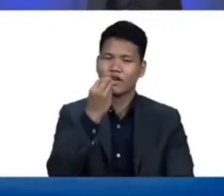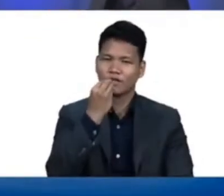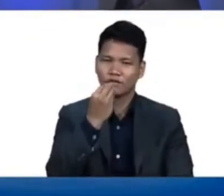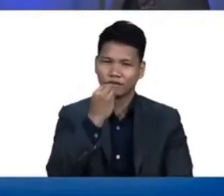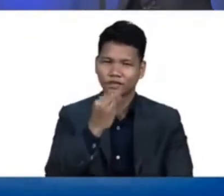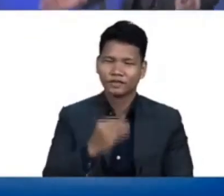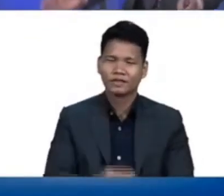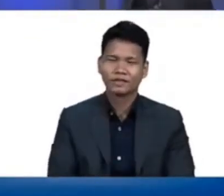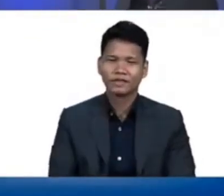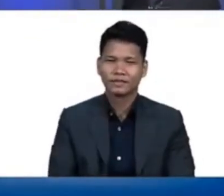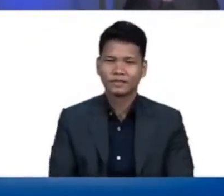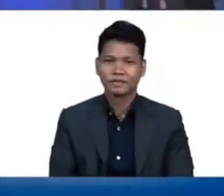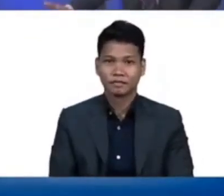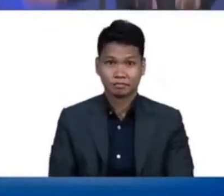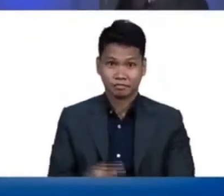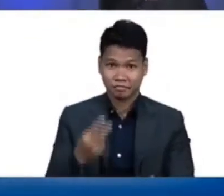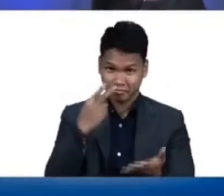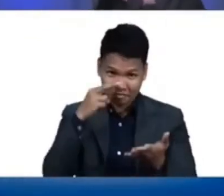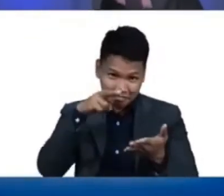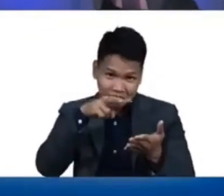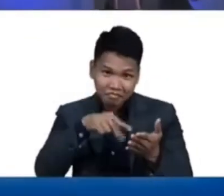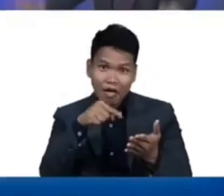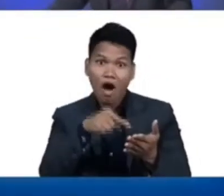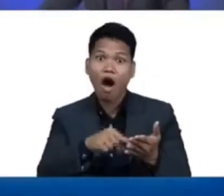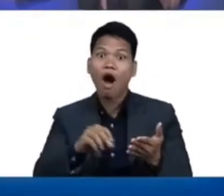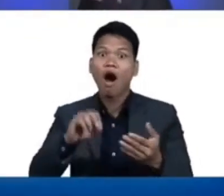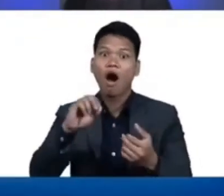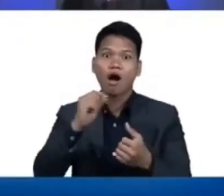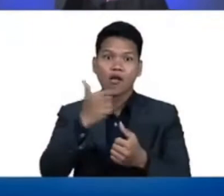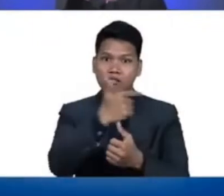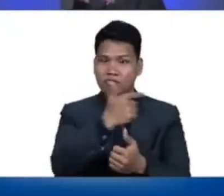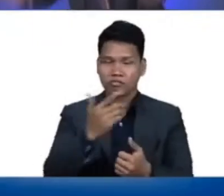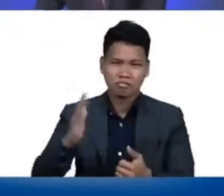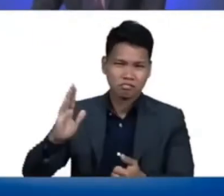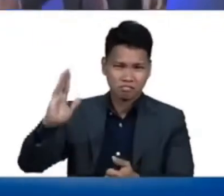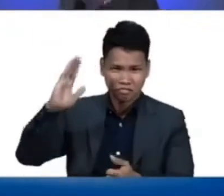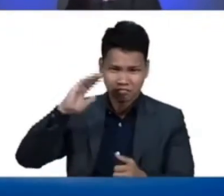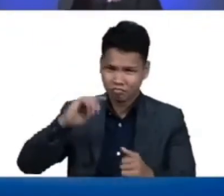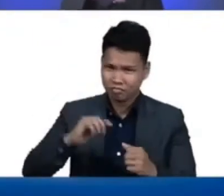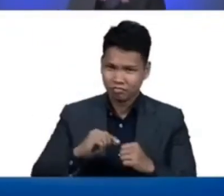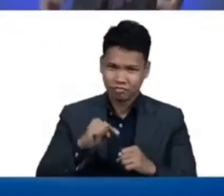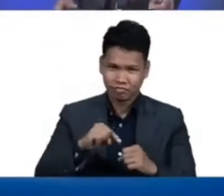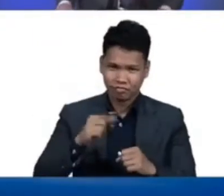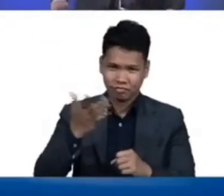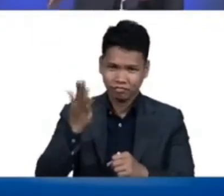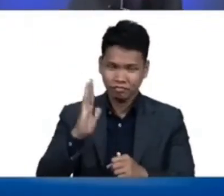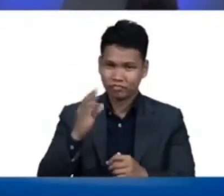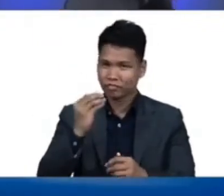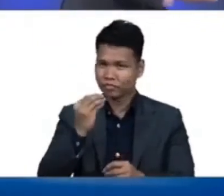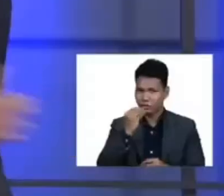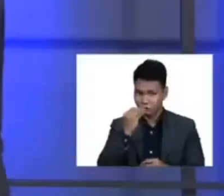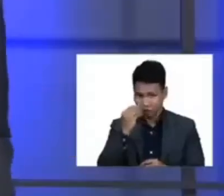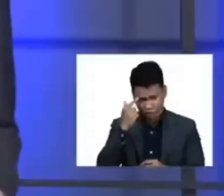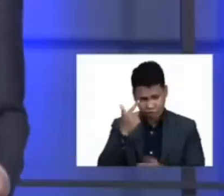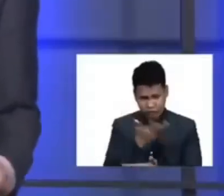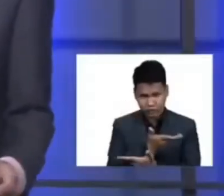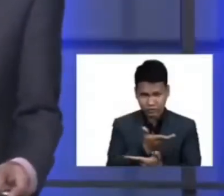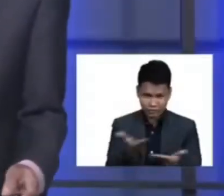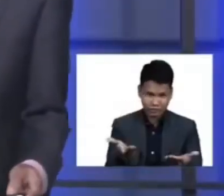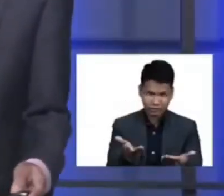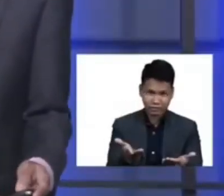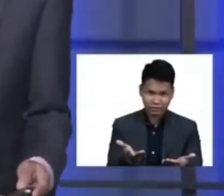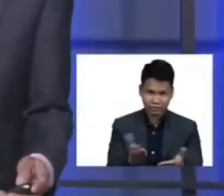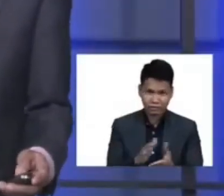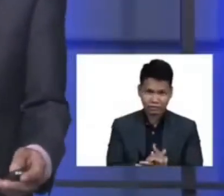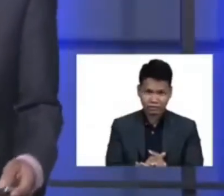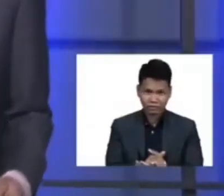Makikita po natin na ito po ang original na pagkain na binigay ng Diyos sa bawat isa